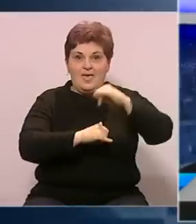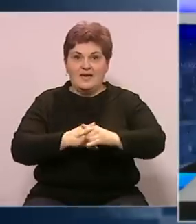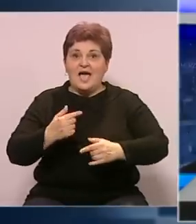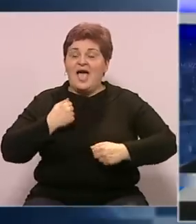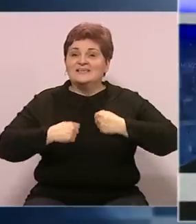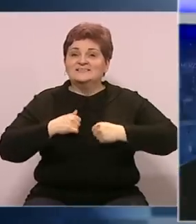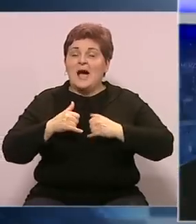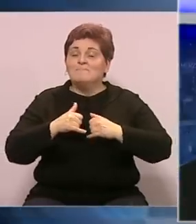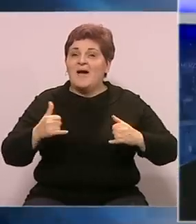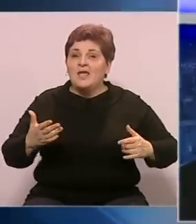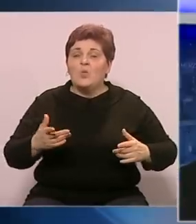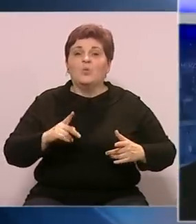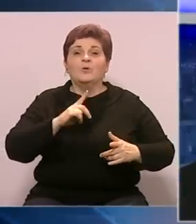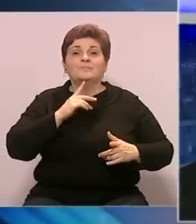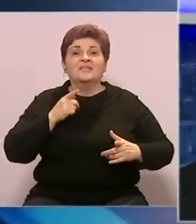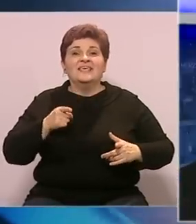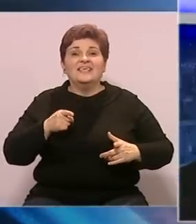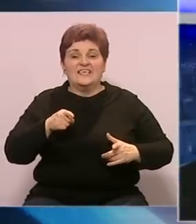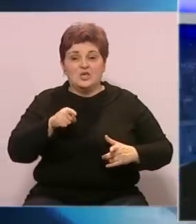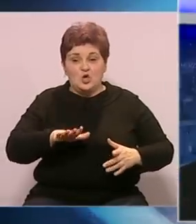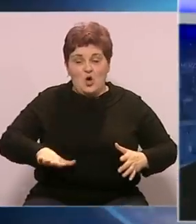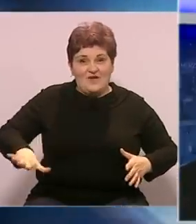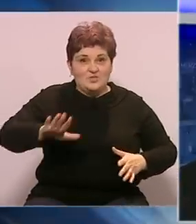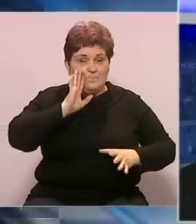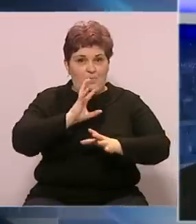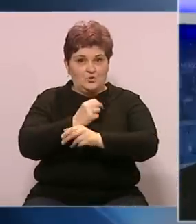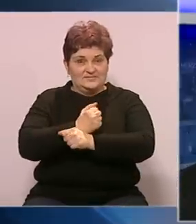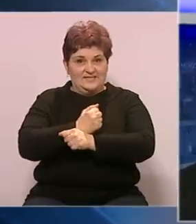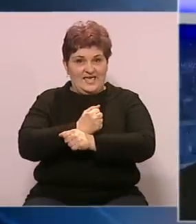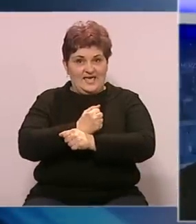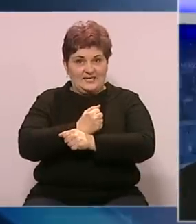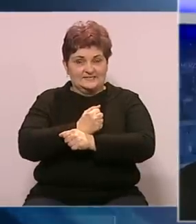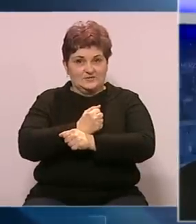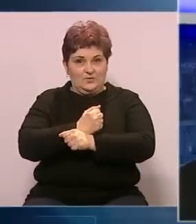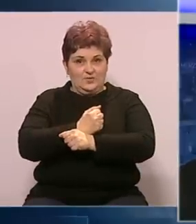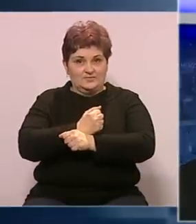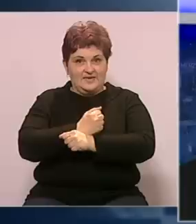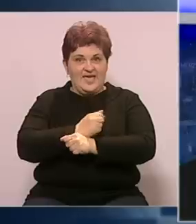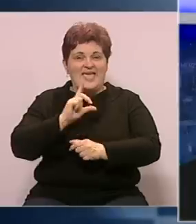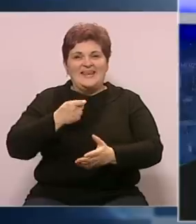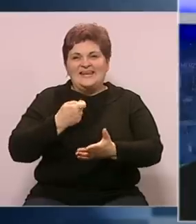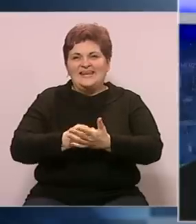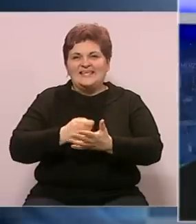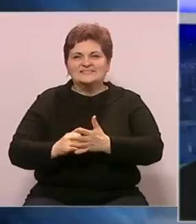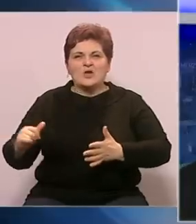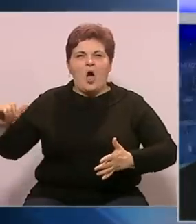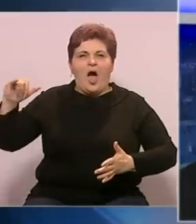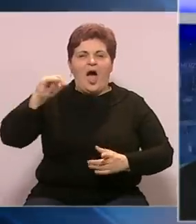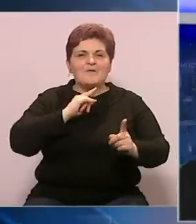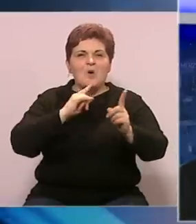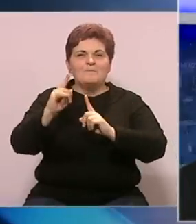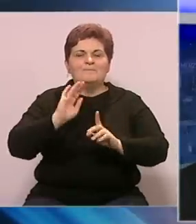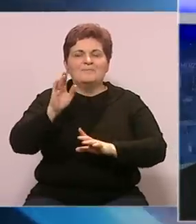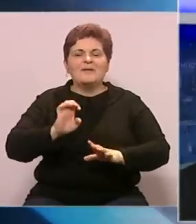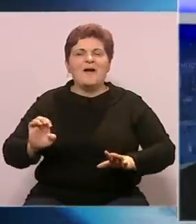Banja Lučku i uopšte za ovaj deo Bosne i Hercegovine niskobudžetski avionski prevoz prema Evropi